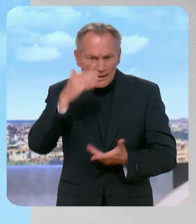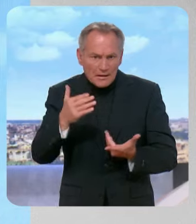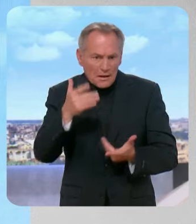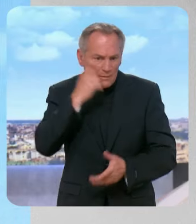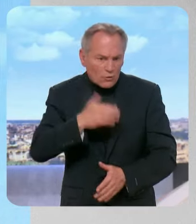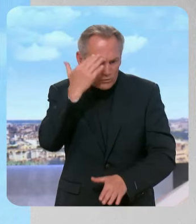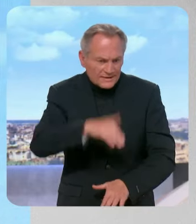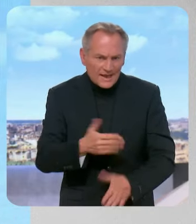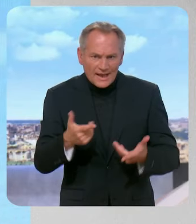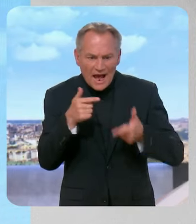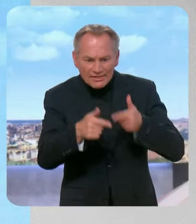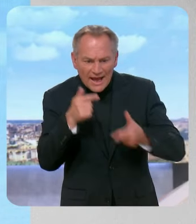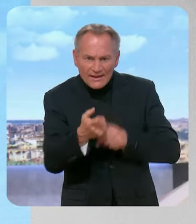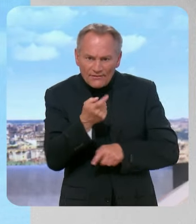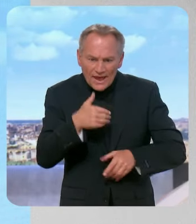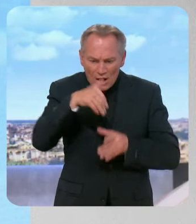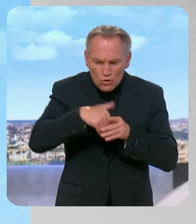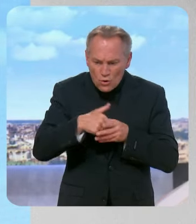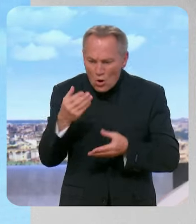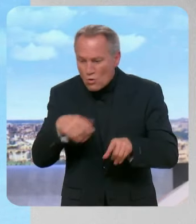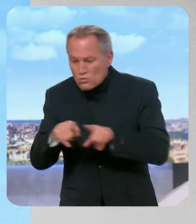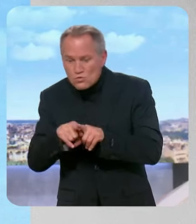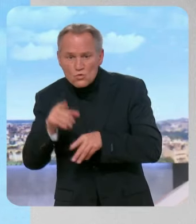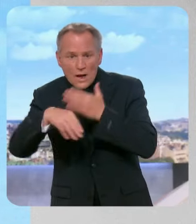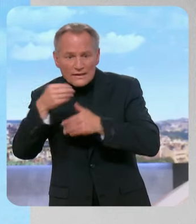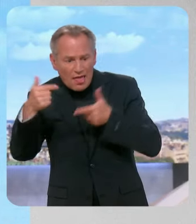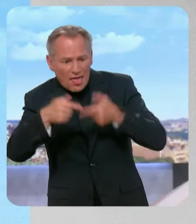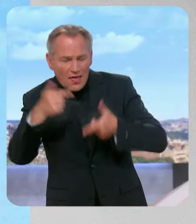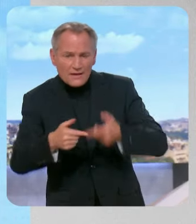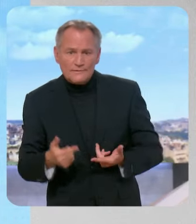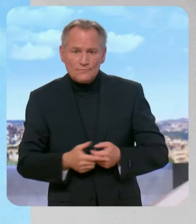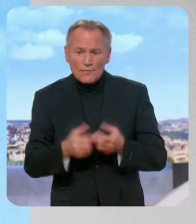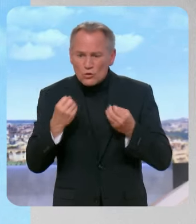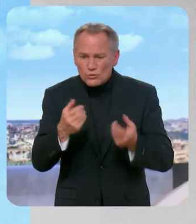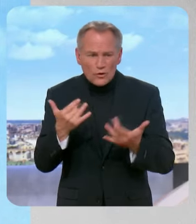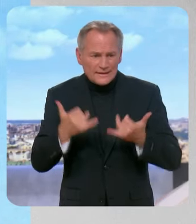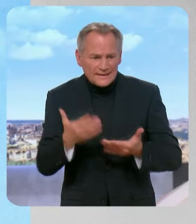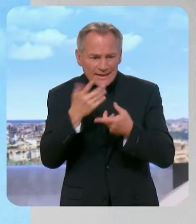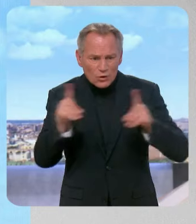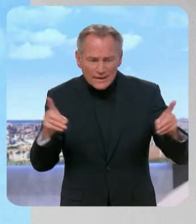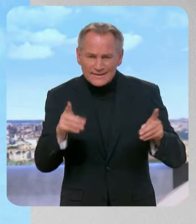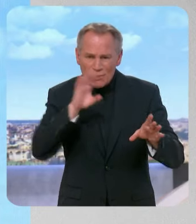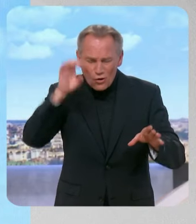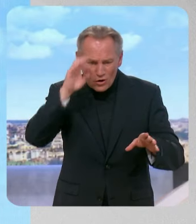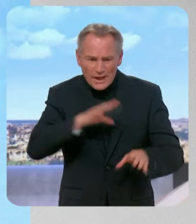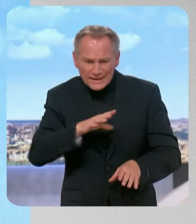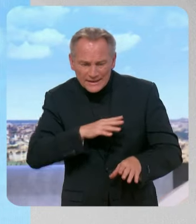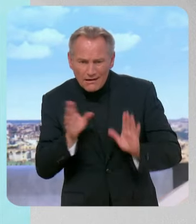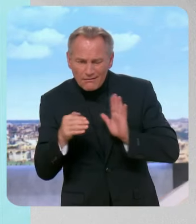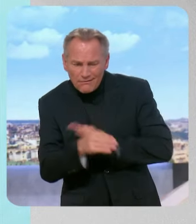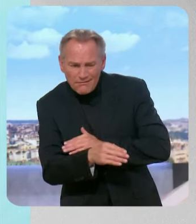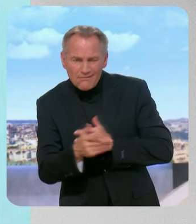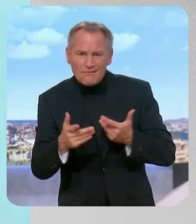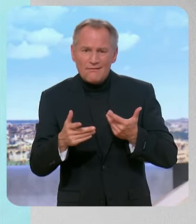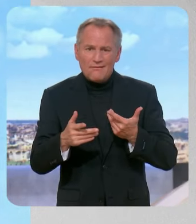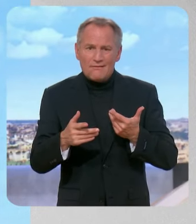En ce moment, on n jamais vu autant de désinformation, on n jamais vu autant d'ingérence au sein de nos démocraties. Et donc, il